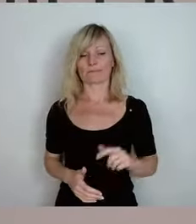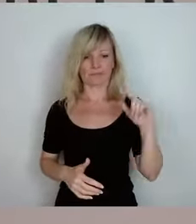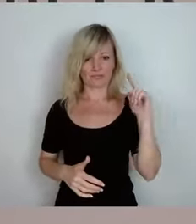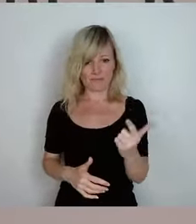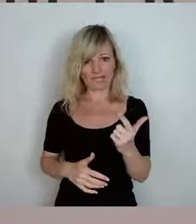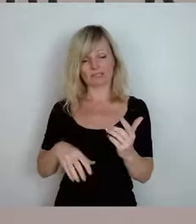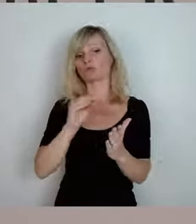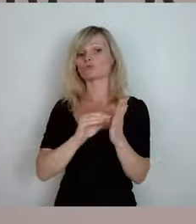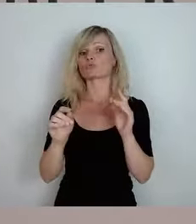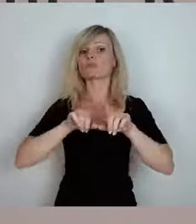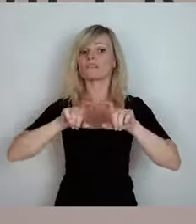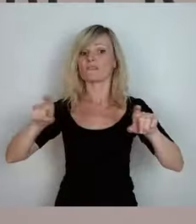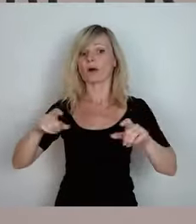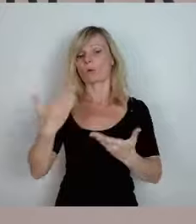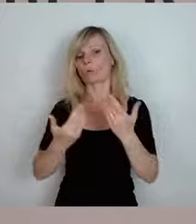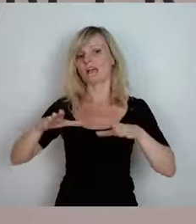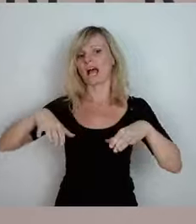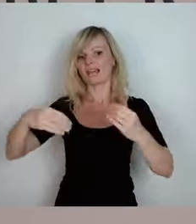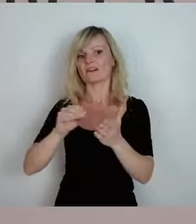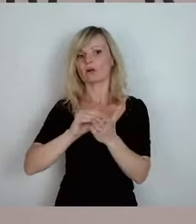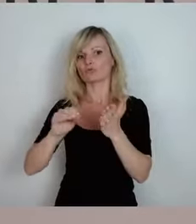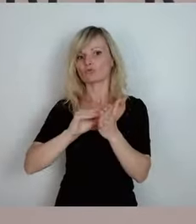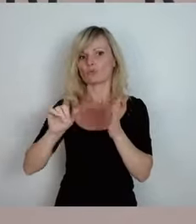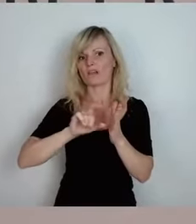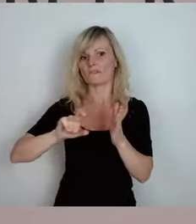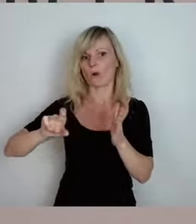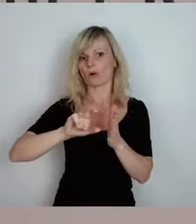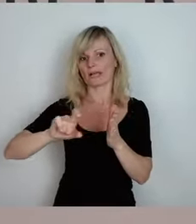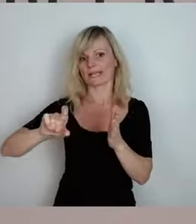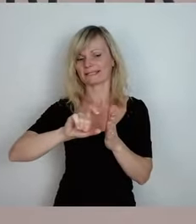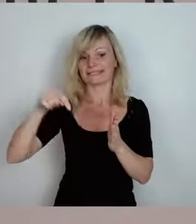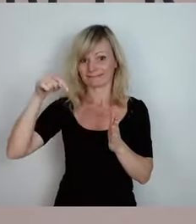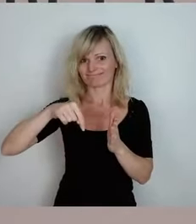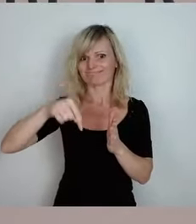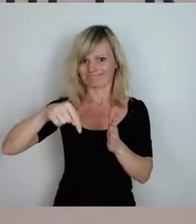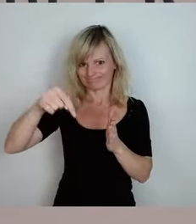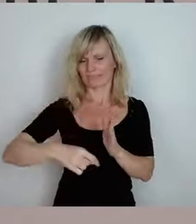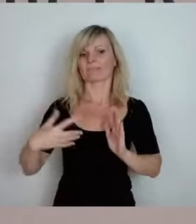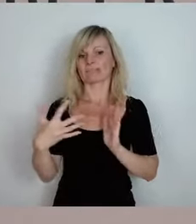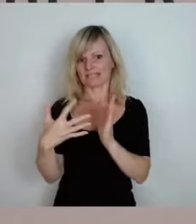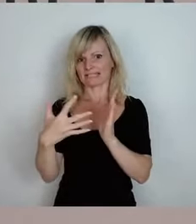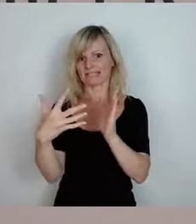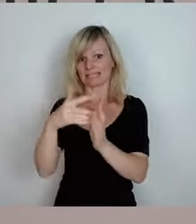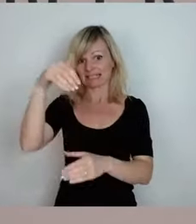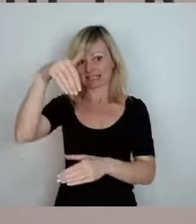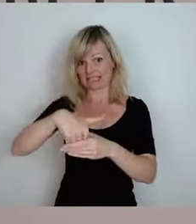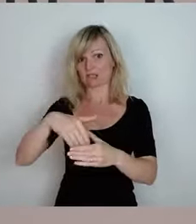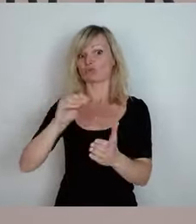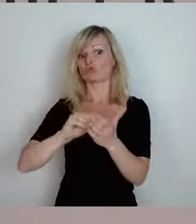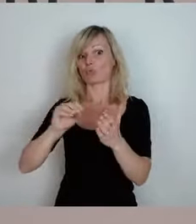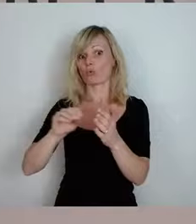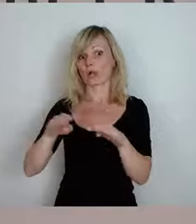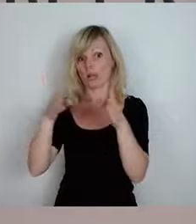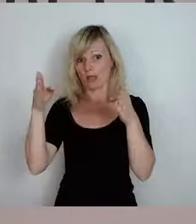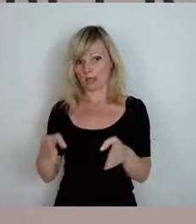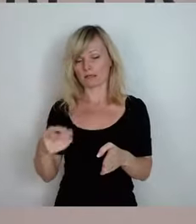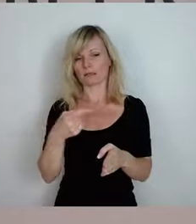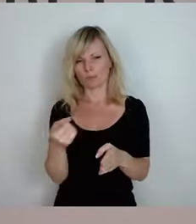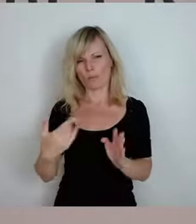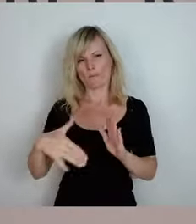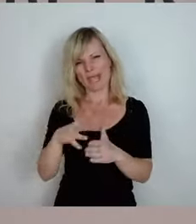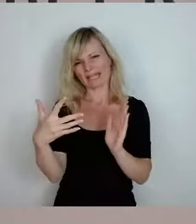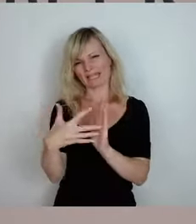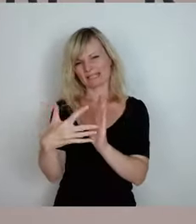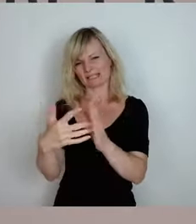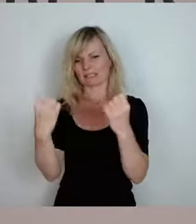ersten Schulwochen wird es in Größenordnung Tests geben in den Schulen, sodass man da auch bei den Kindern Sicherheit schafft. Wir